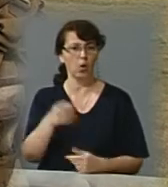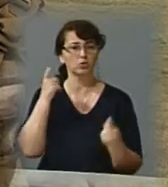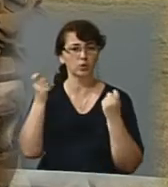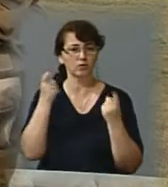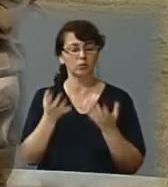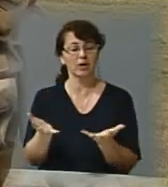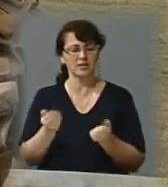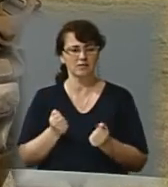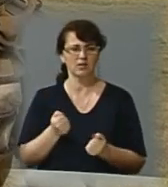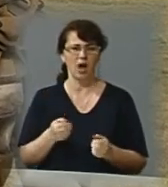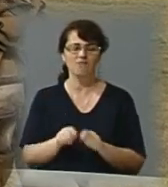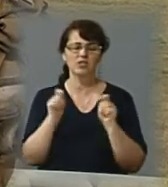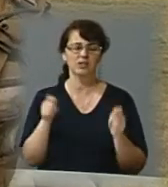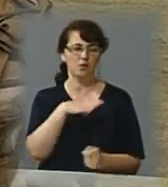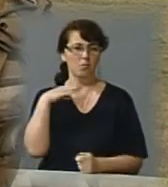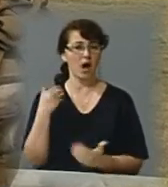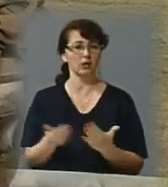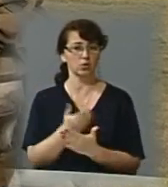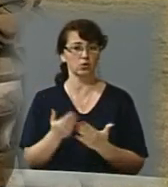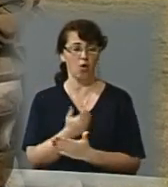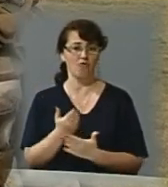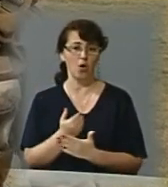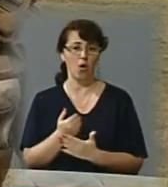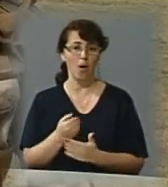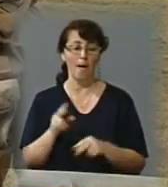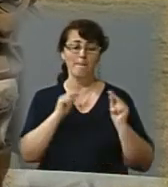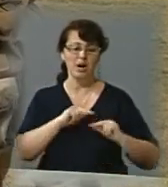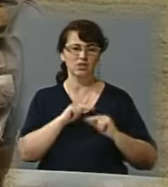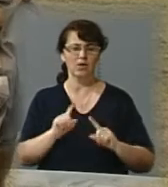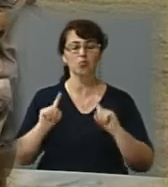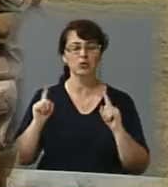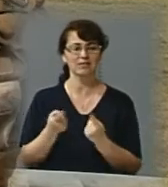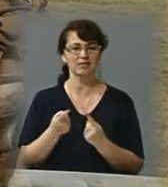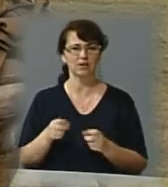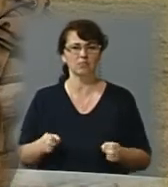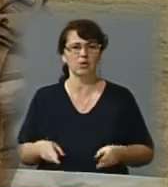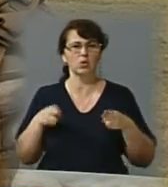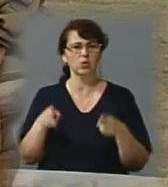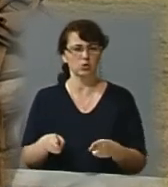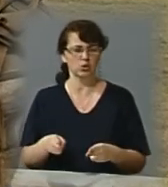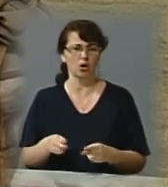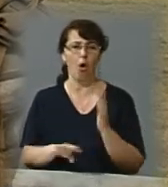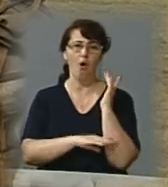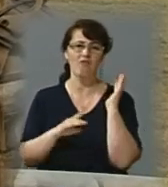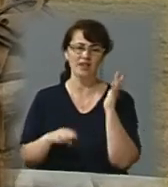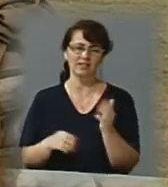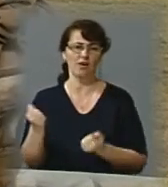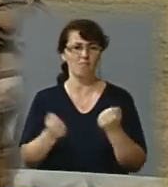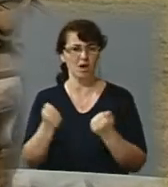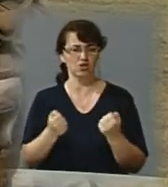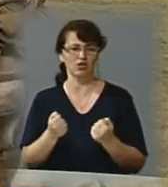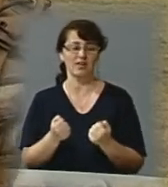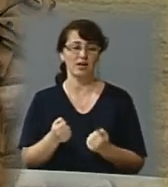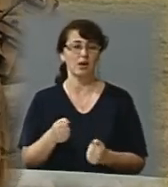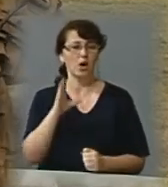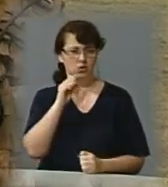взяв, відкрив багато нового. В основному працювали по затриманню злочинця у лісі, приміщенні та автомобілі. Собаки треновані вже,